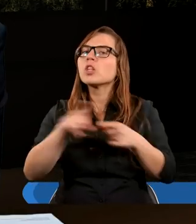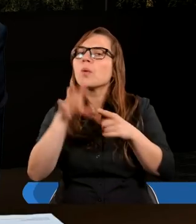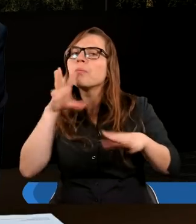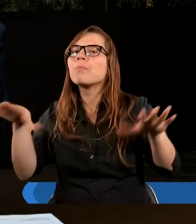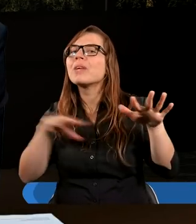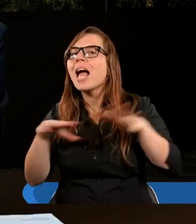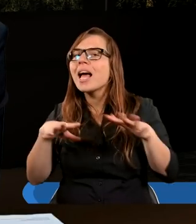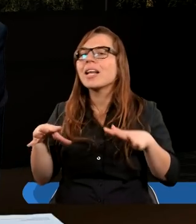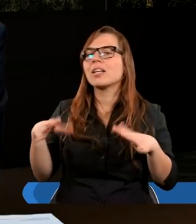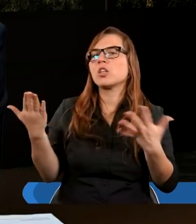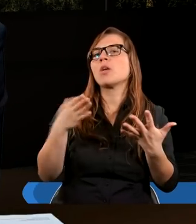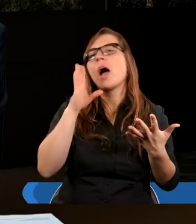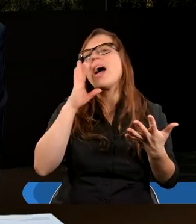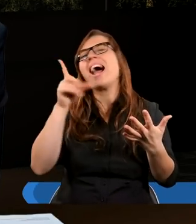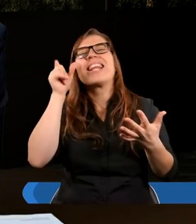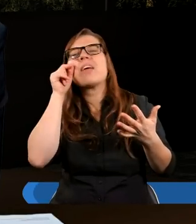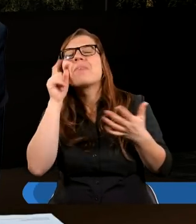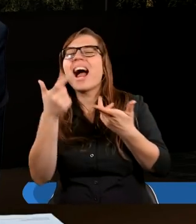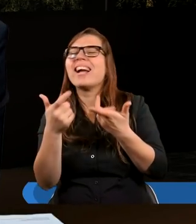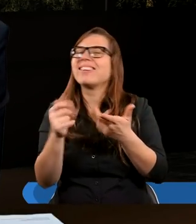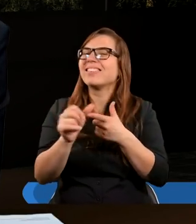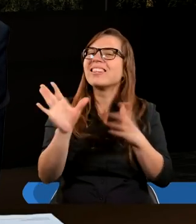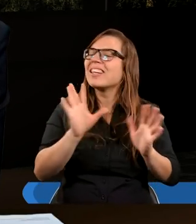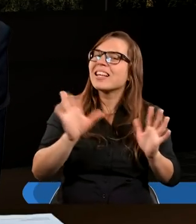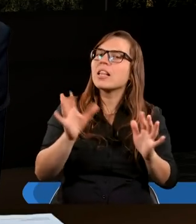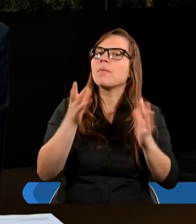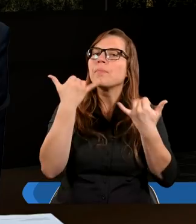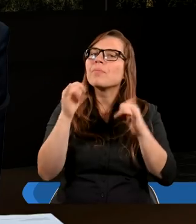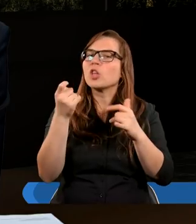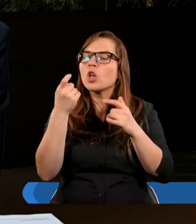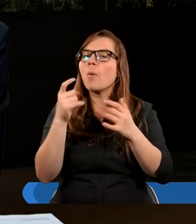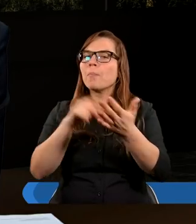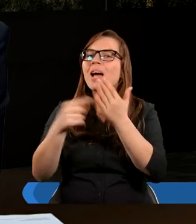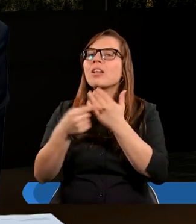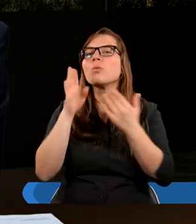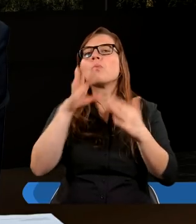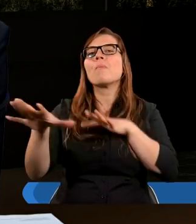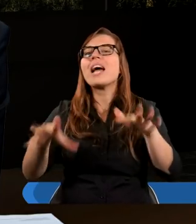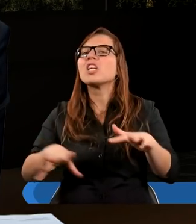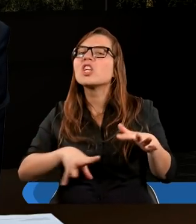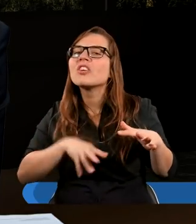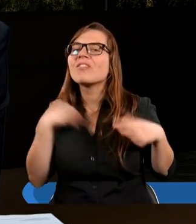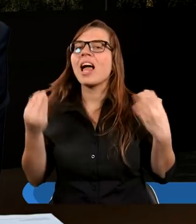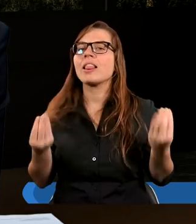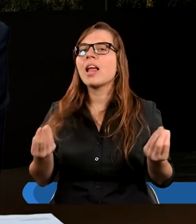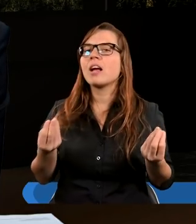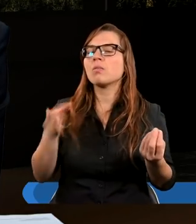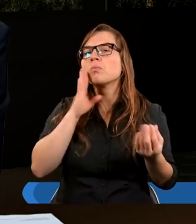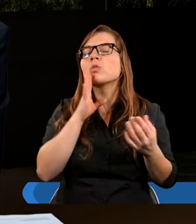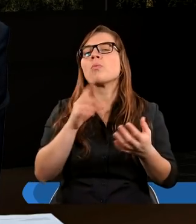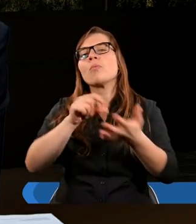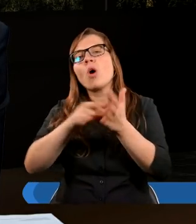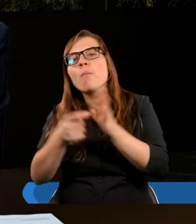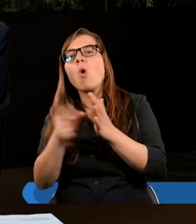miejsce, gdzie była sypialnia, a miejsce święte to był taki pokój